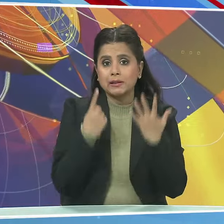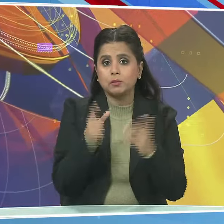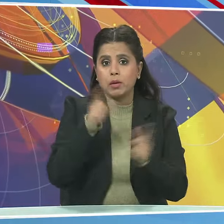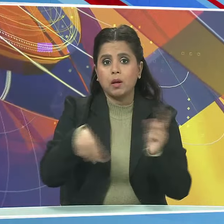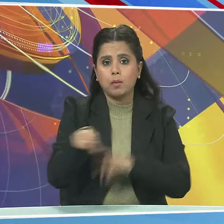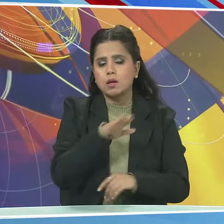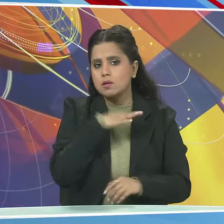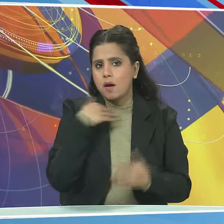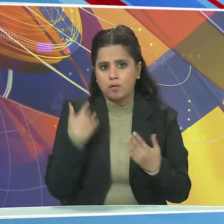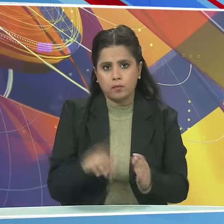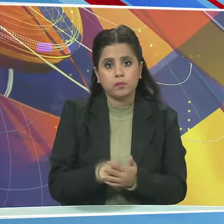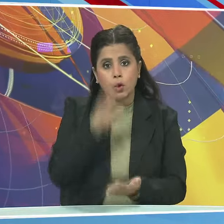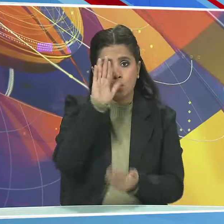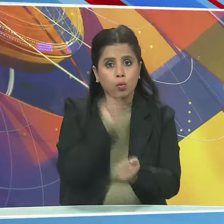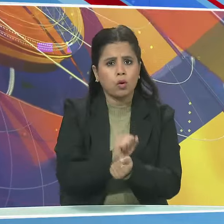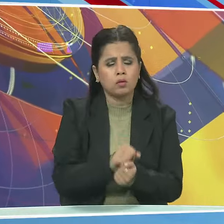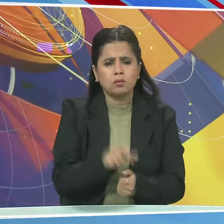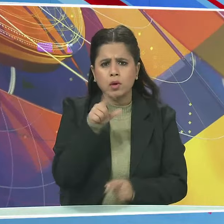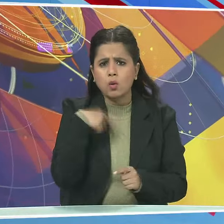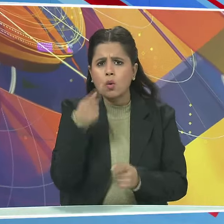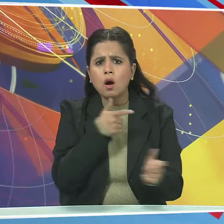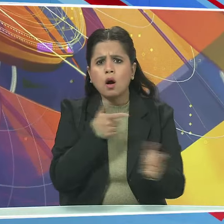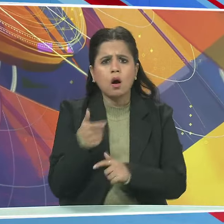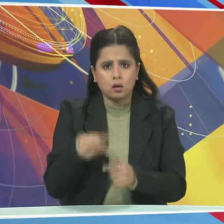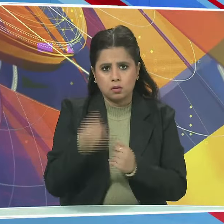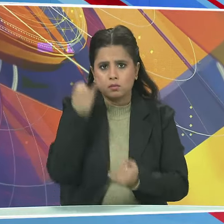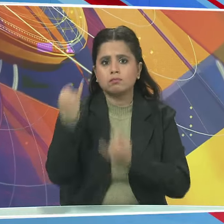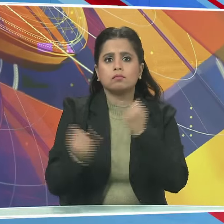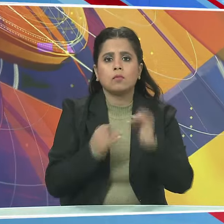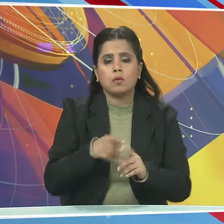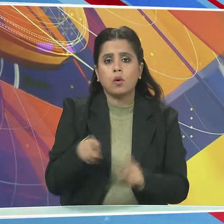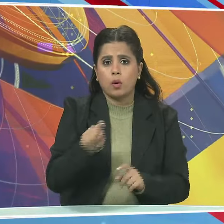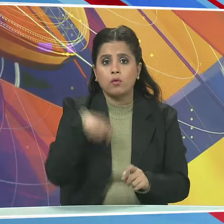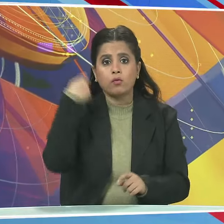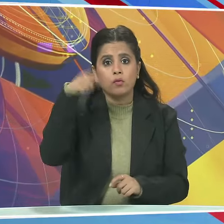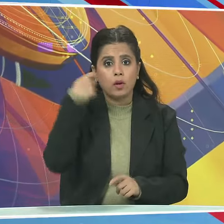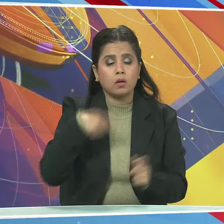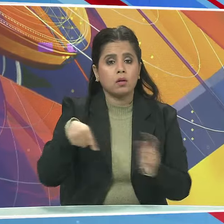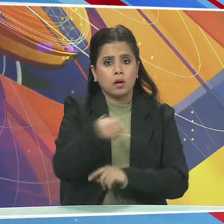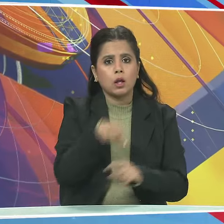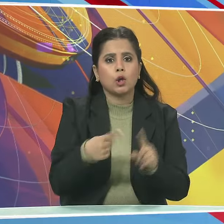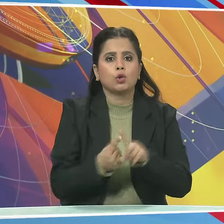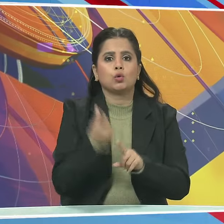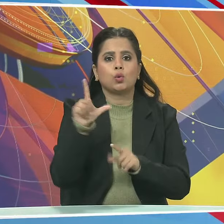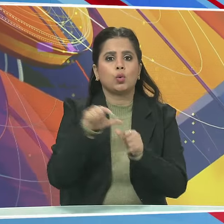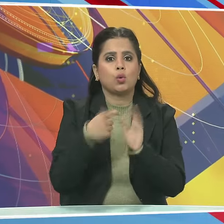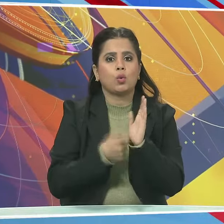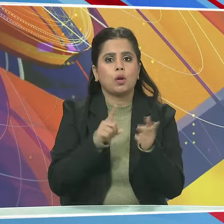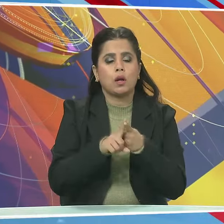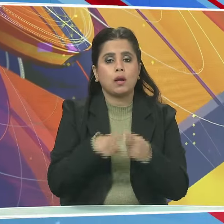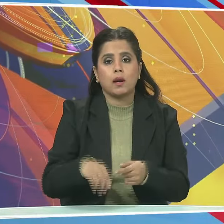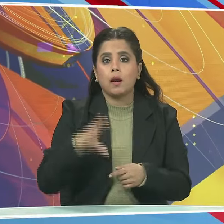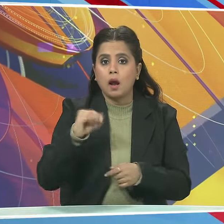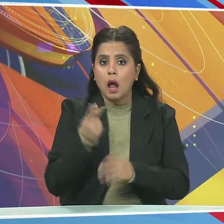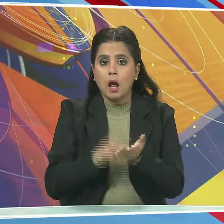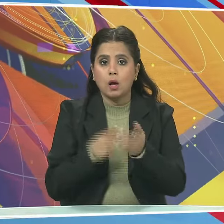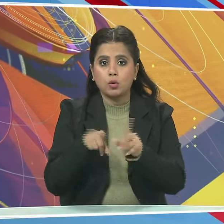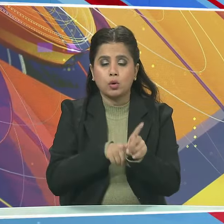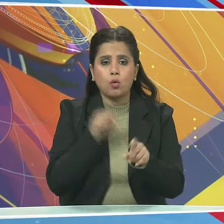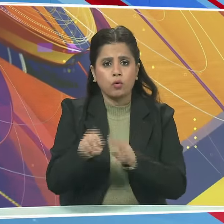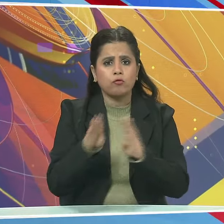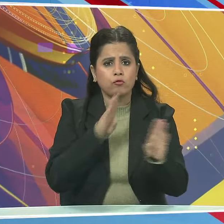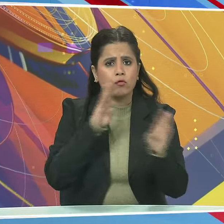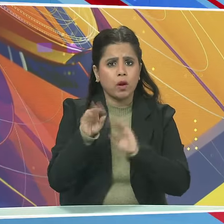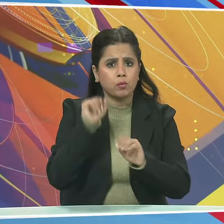की मौत हो गई पुलिस संदिक्दों की तलाश कर रही है इसका एक विडियो तुलारे काउंटे शेरिक कारयाले के फेस्बुक